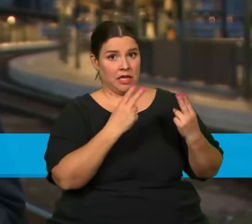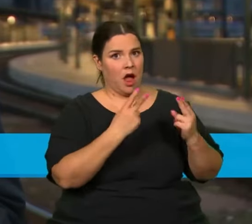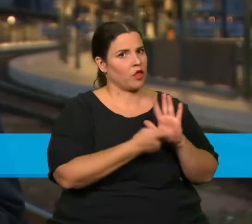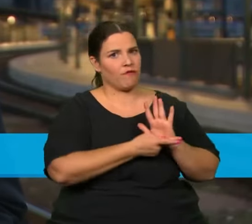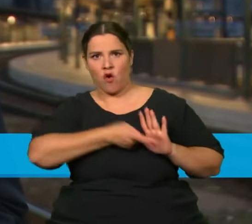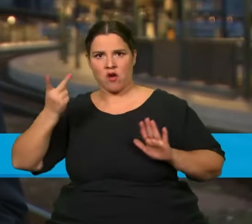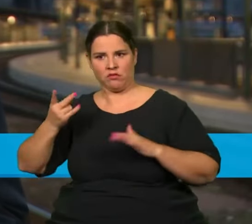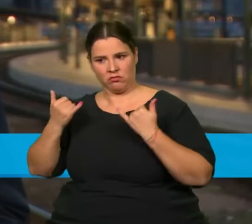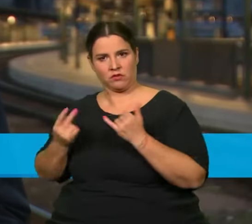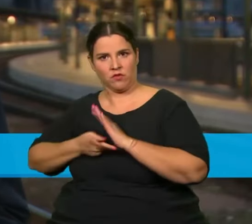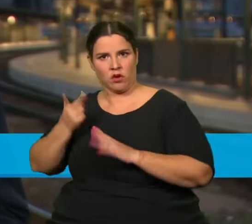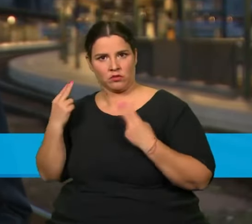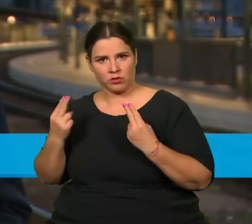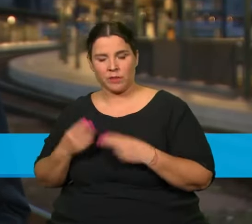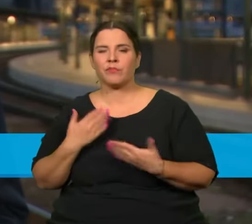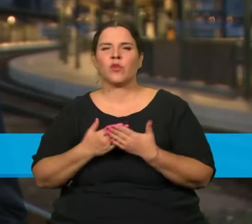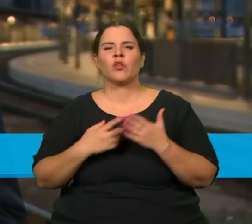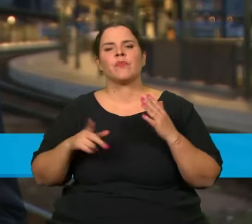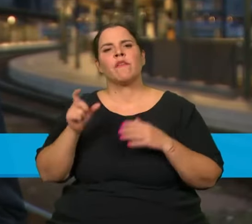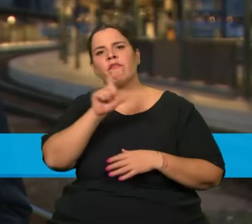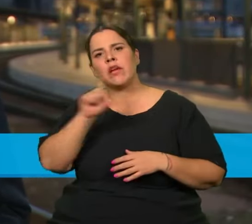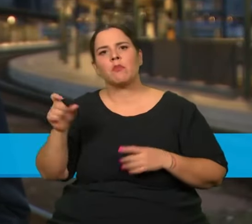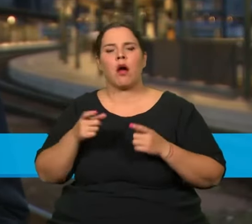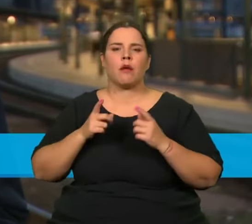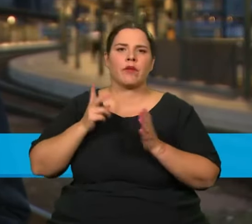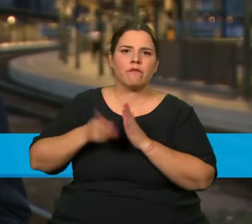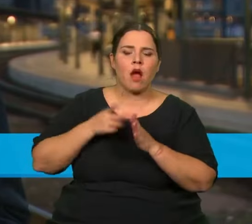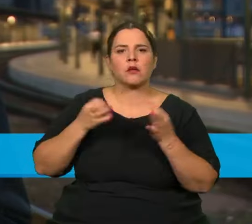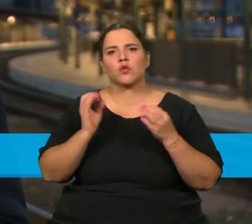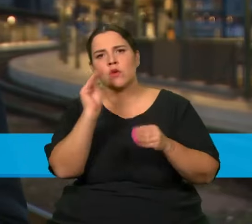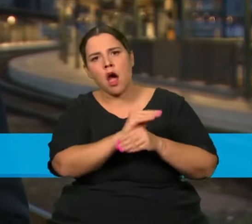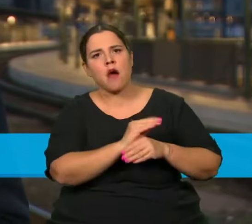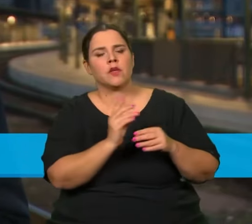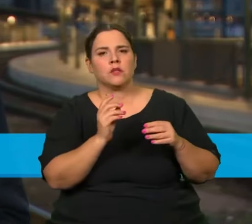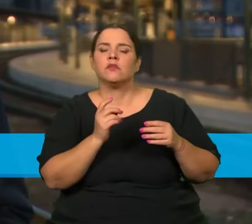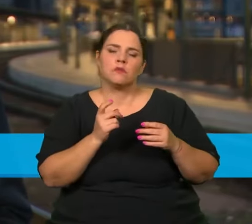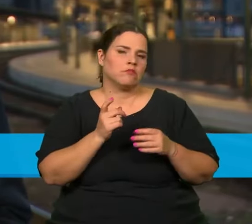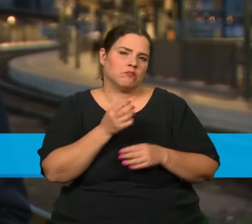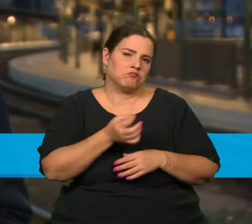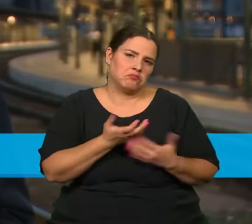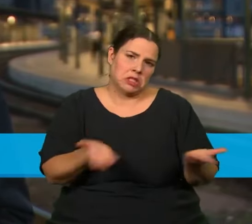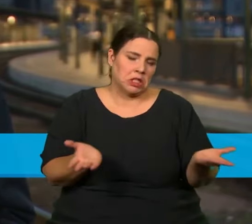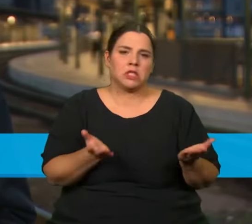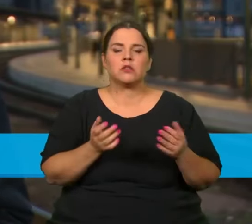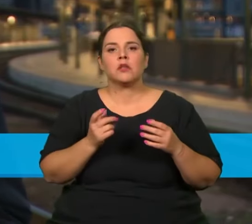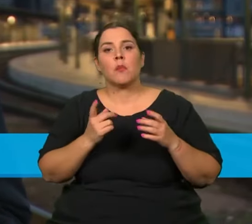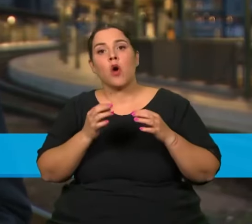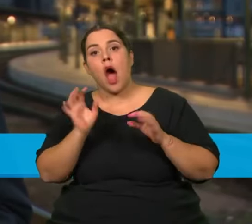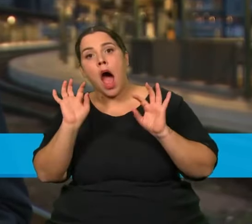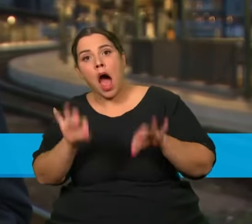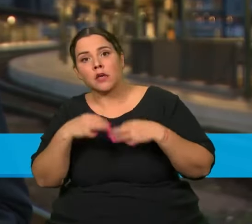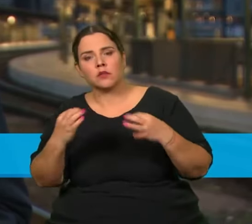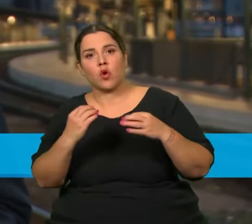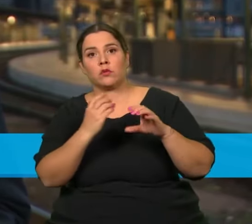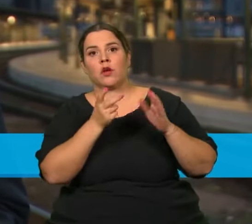dvojnásobná. Železniční dopravci, ale žádné speciální vlaky nevypravují pouze tam, kde to jde a umožňuje to kapacita, posilují